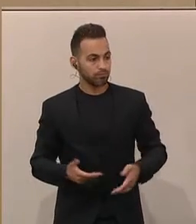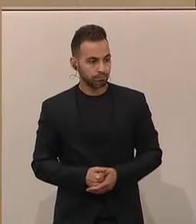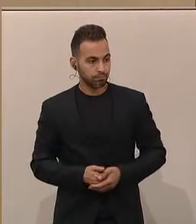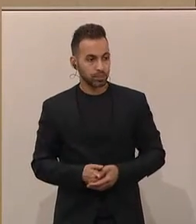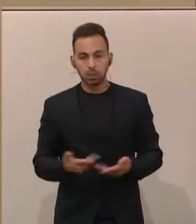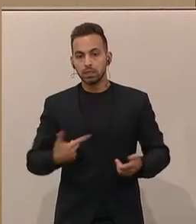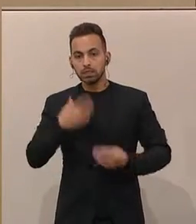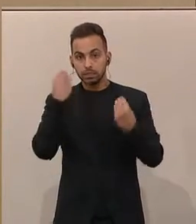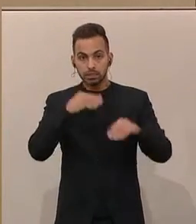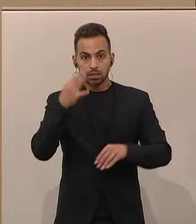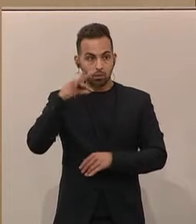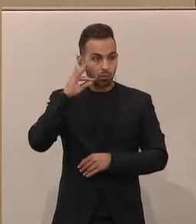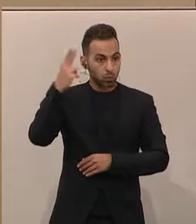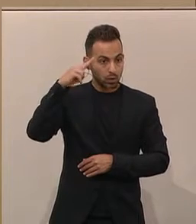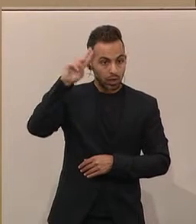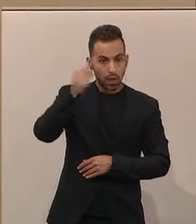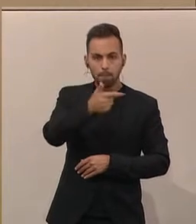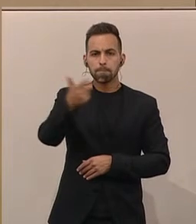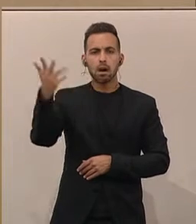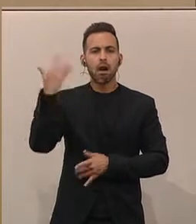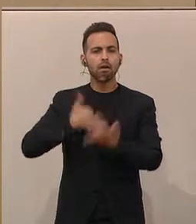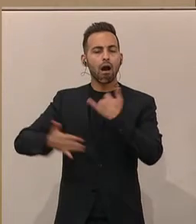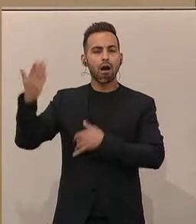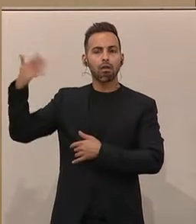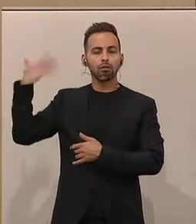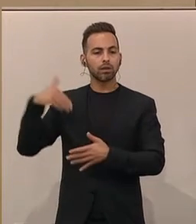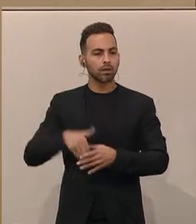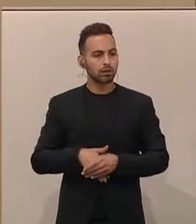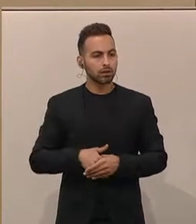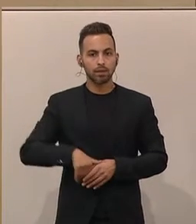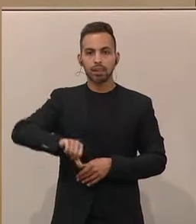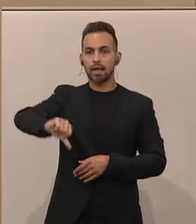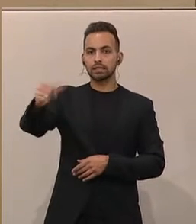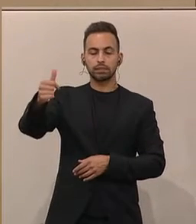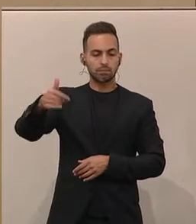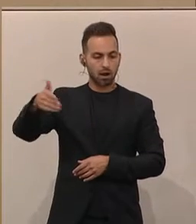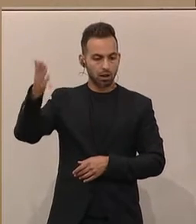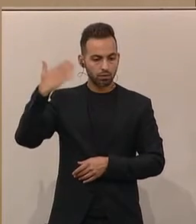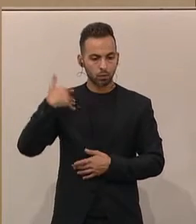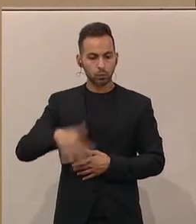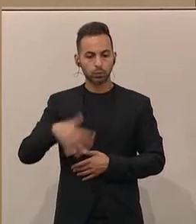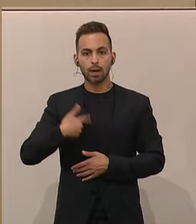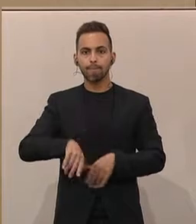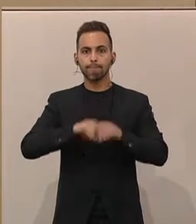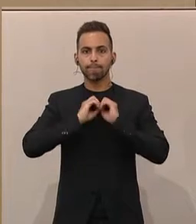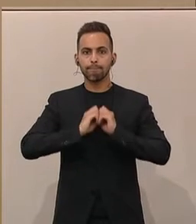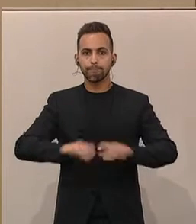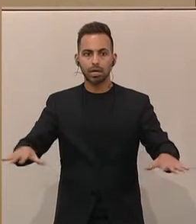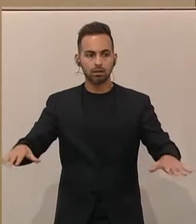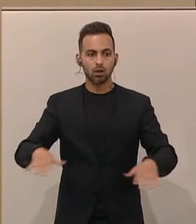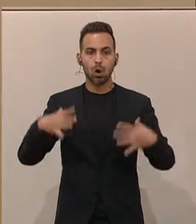Meine sehr geehrten Damen und Herren, vor einigen Jahren war es so, dass erstmals ganz groß über die Medien